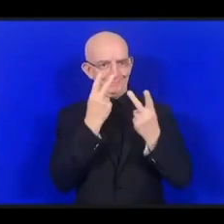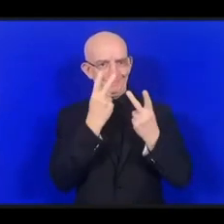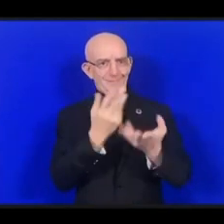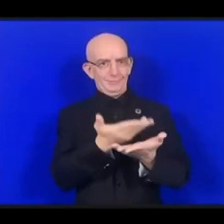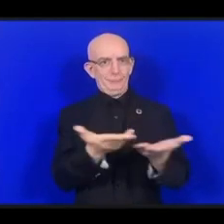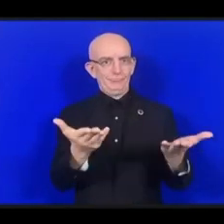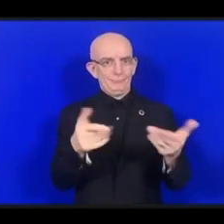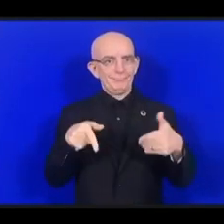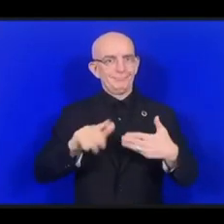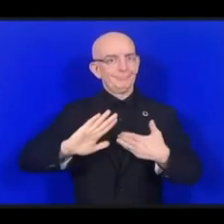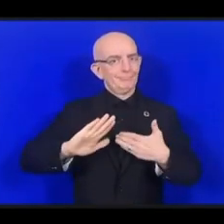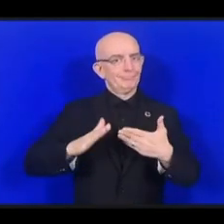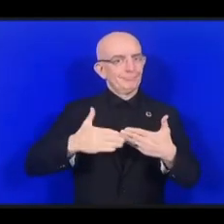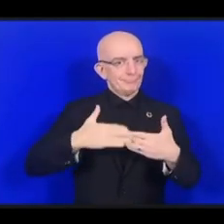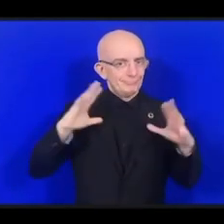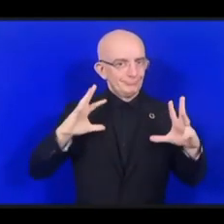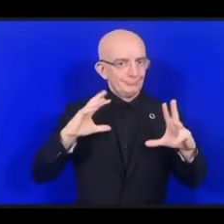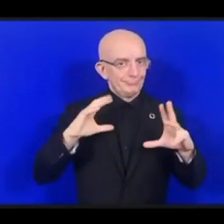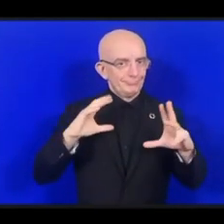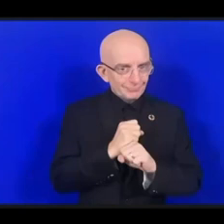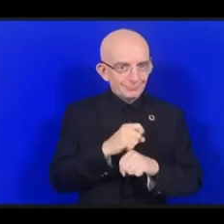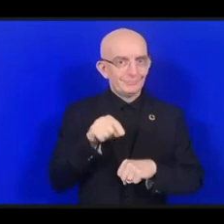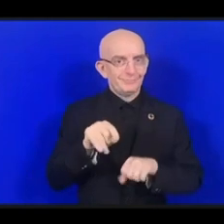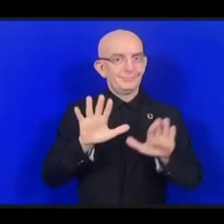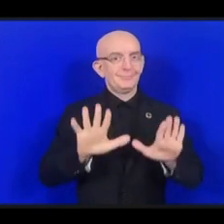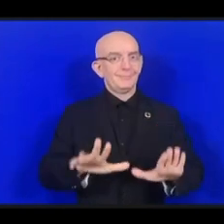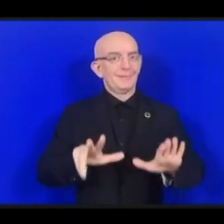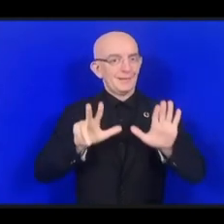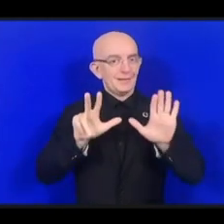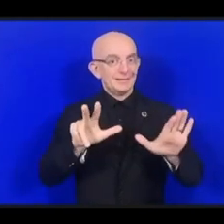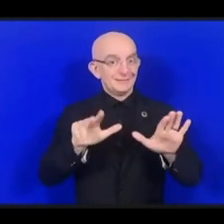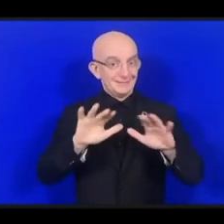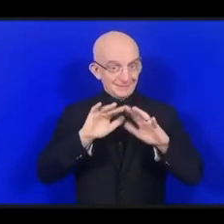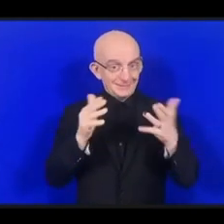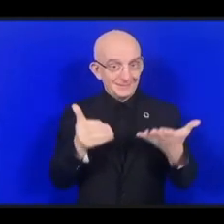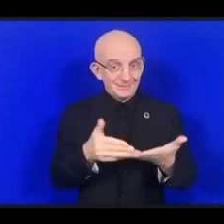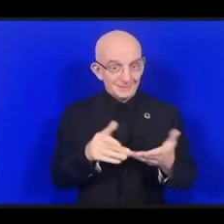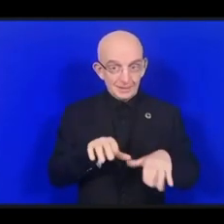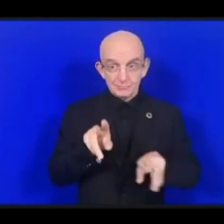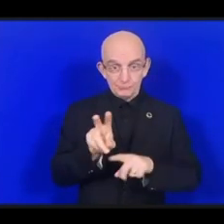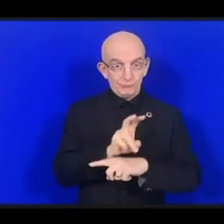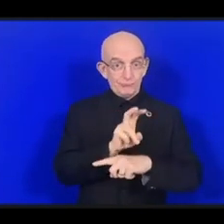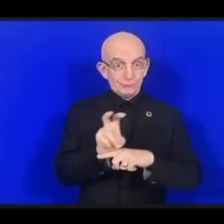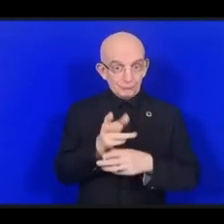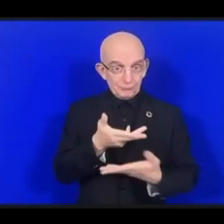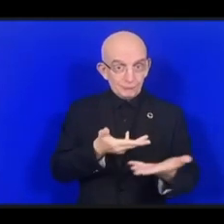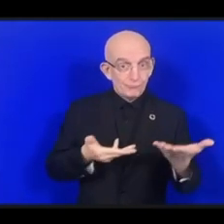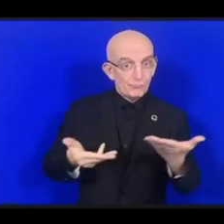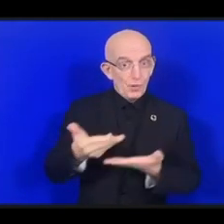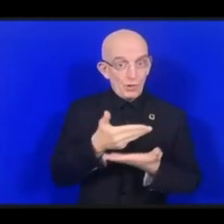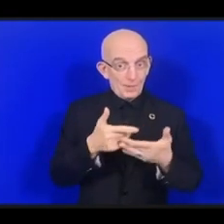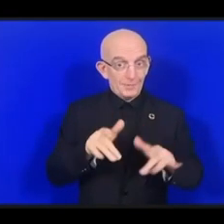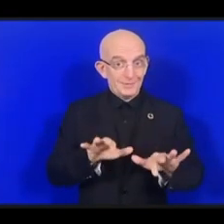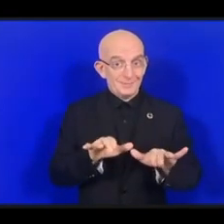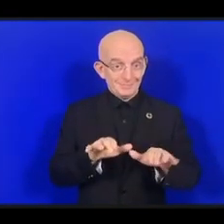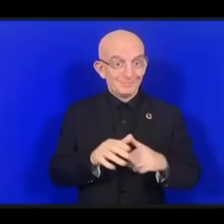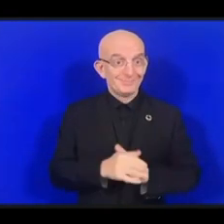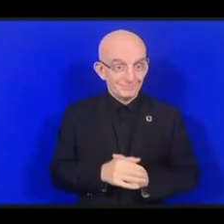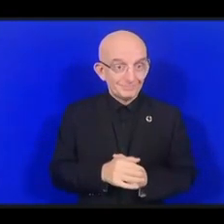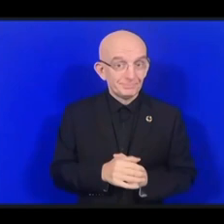восемнадцатого форума IGF. По любым меркам IGF Киото